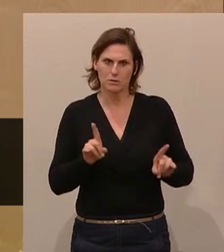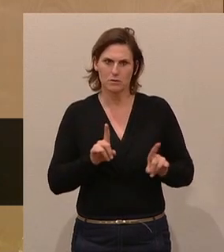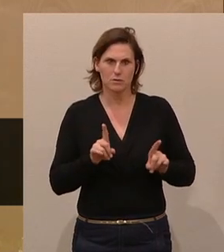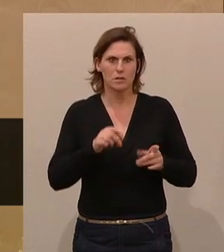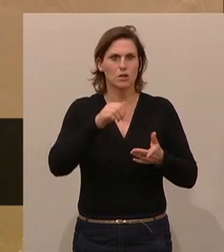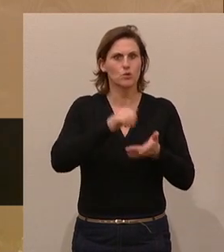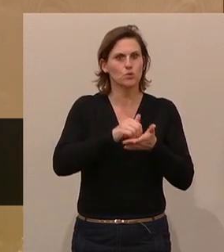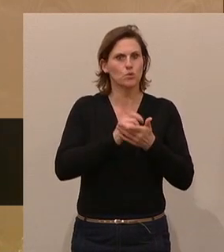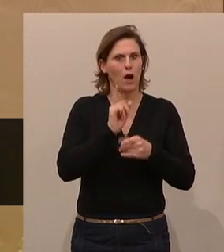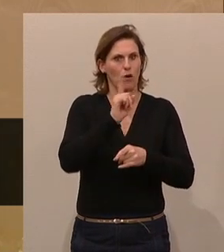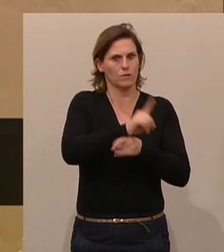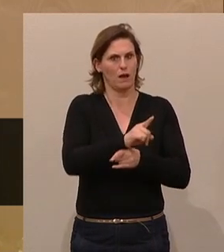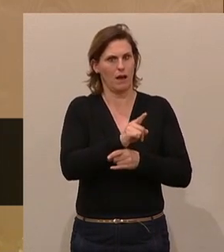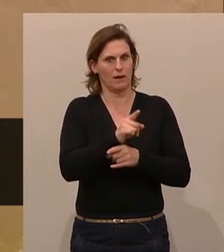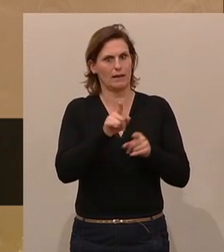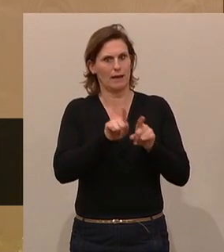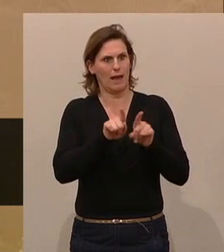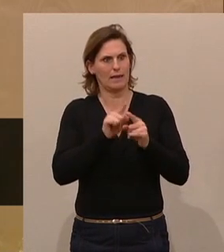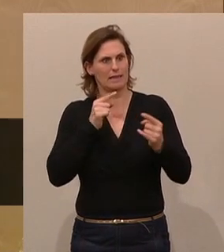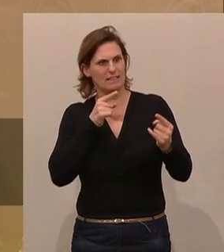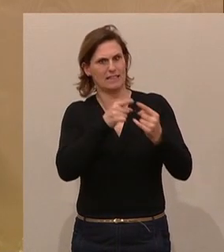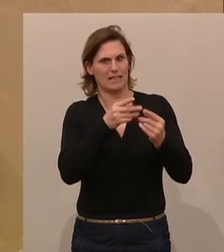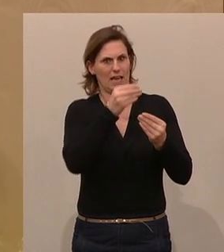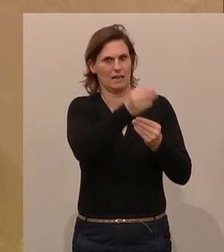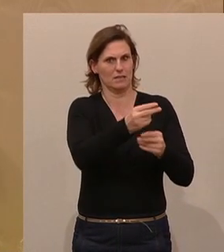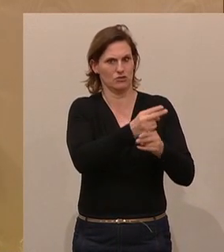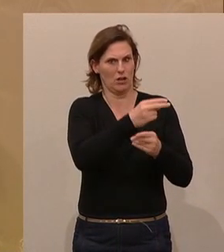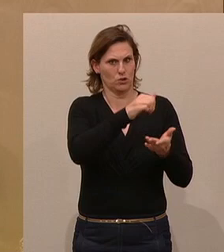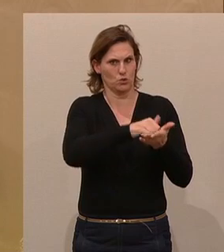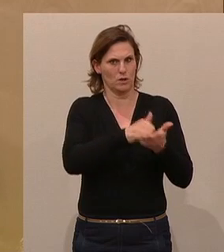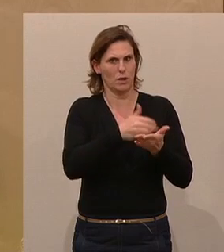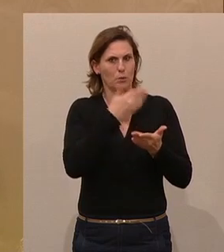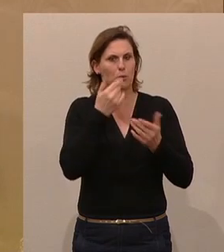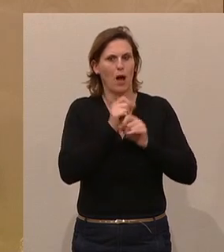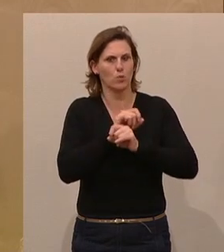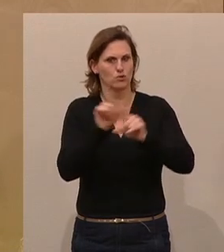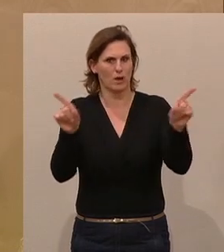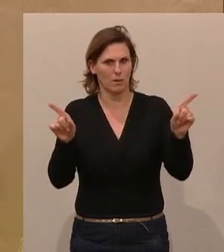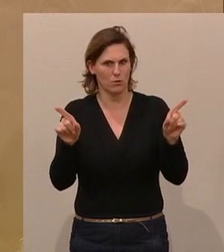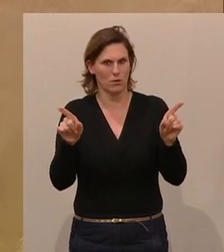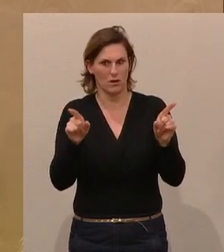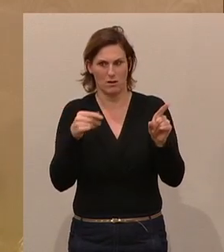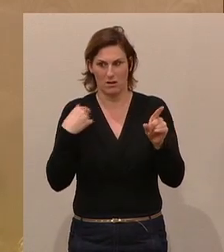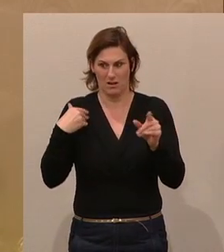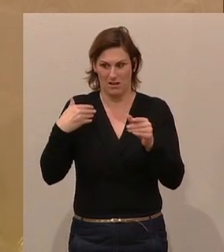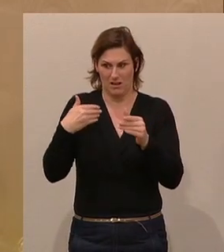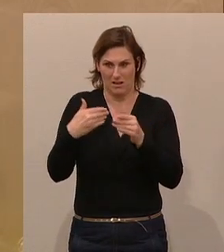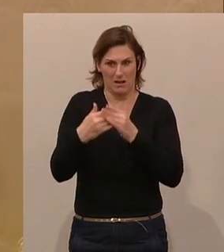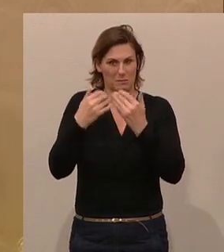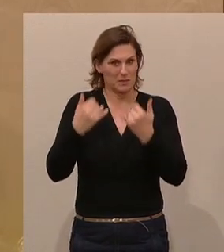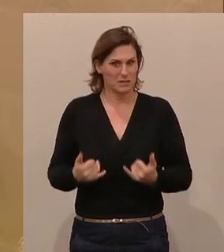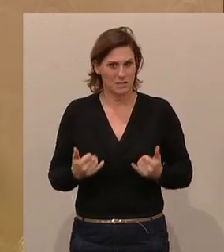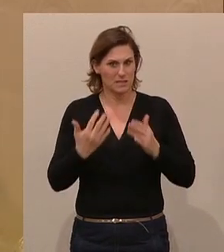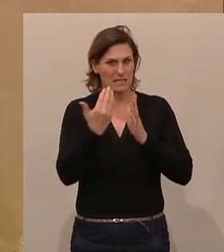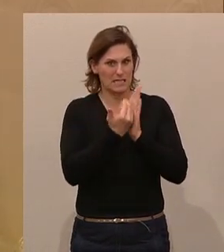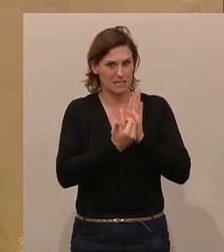Druckaufträge an die Staatsdruckerei ohne Ausschreibung zu vergeben. Es war aber bisher schlicht und einfach